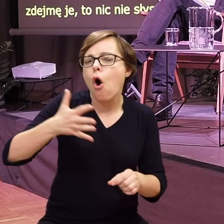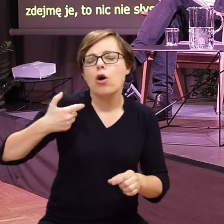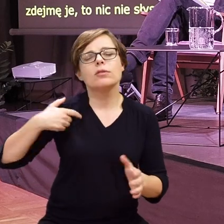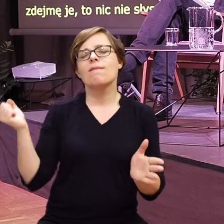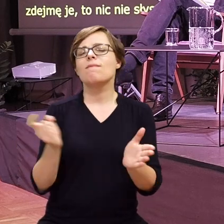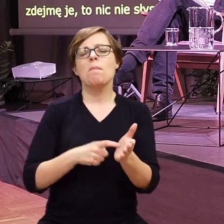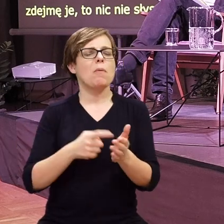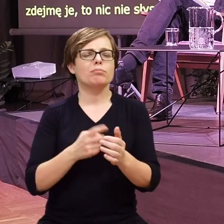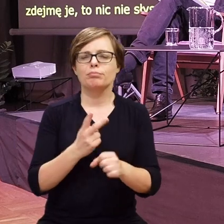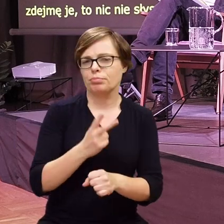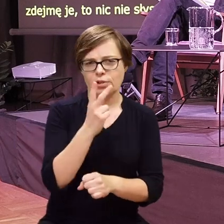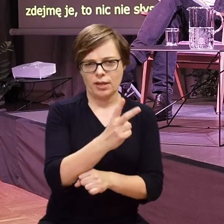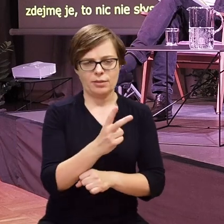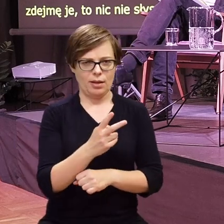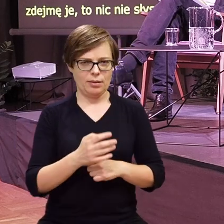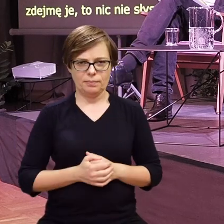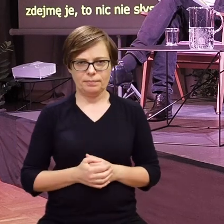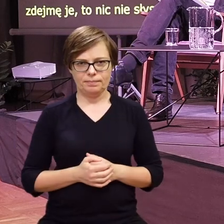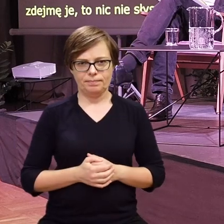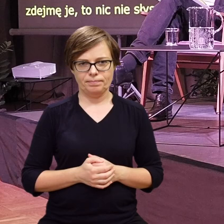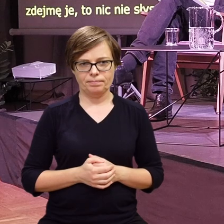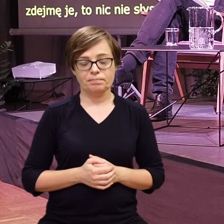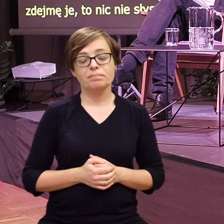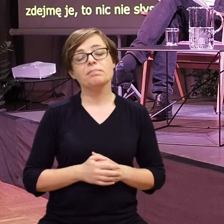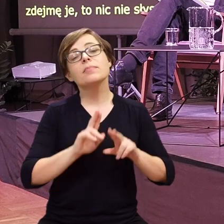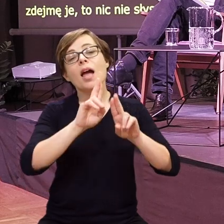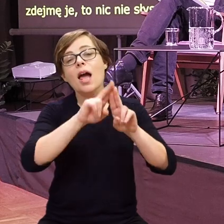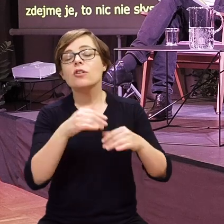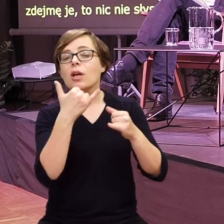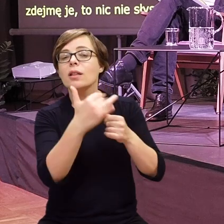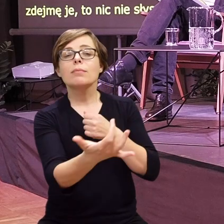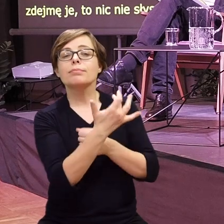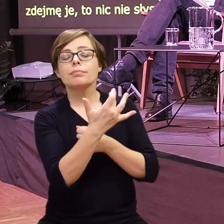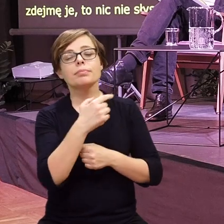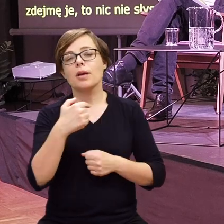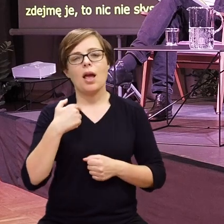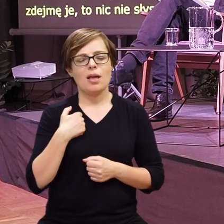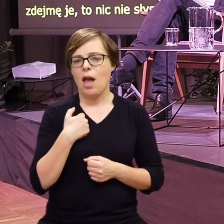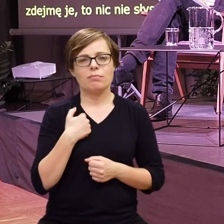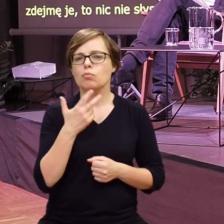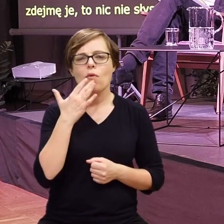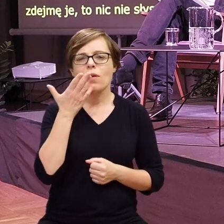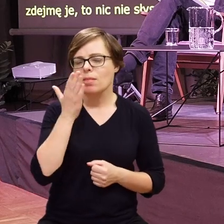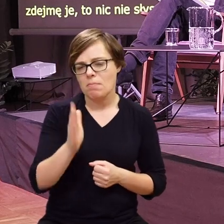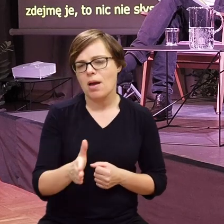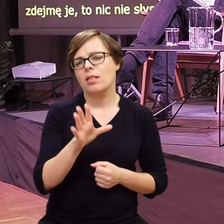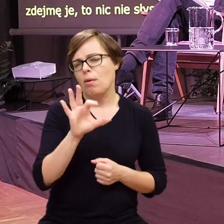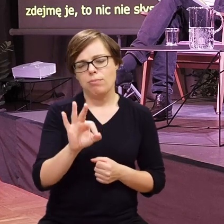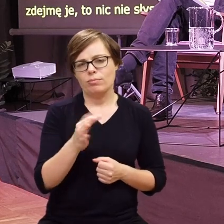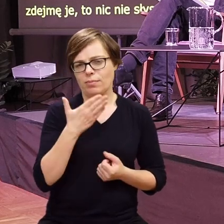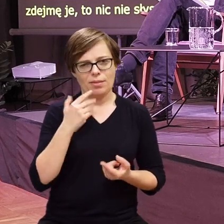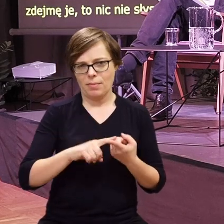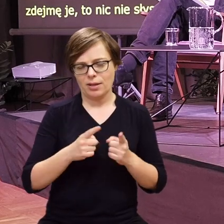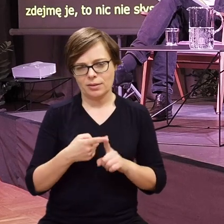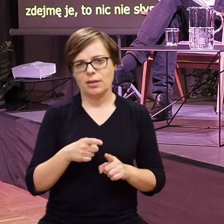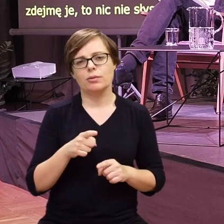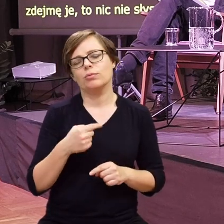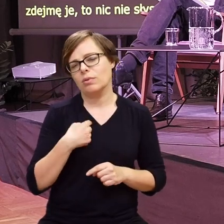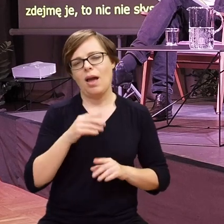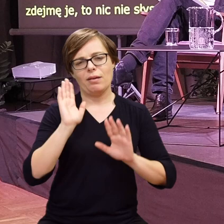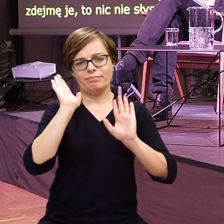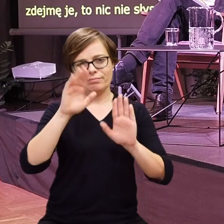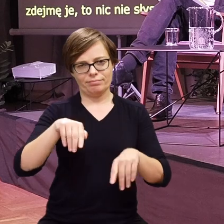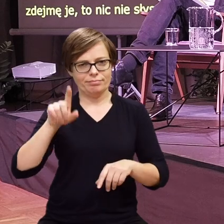bardzo wymagasz. I takie tam. Dalszych zarzutów nie będę wymieniać, bo to nie ma sensu. I tak